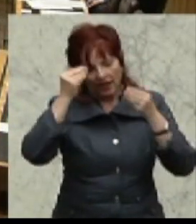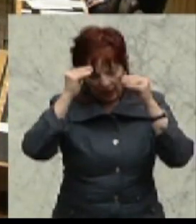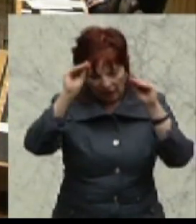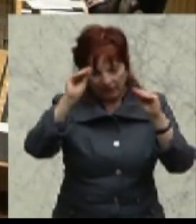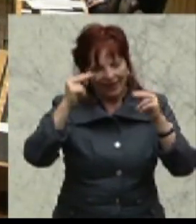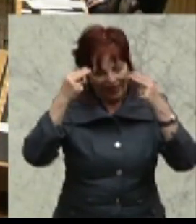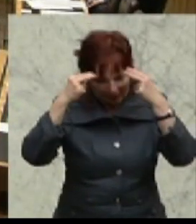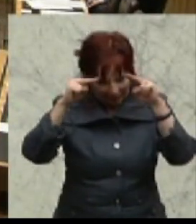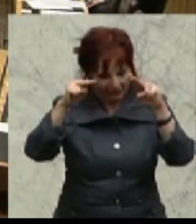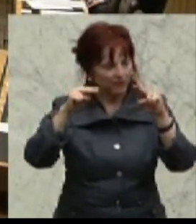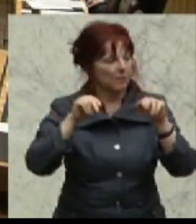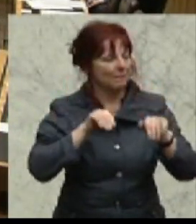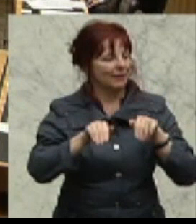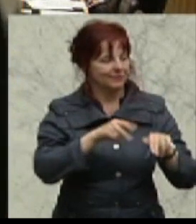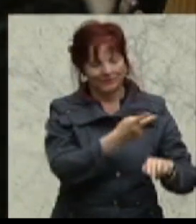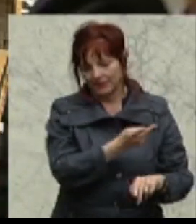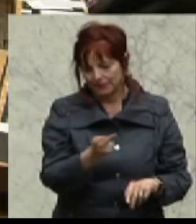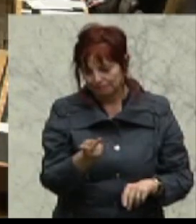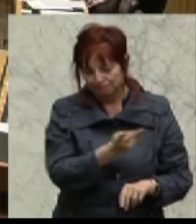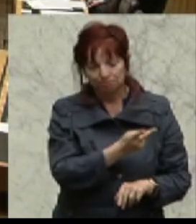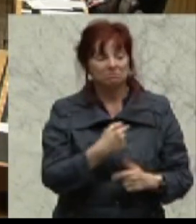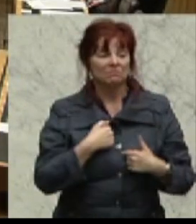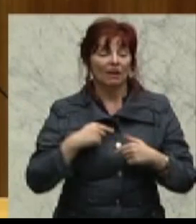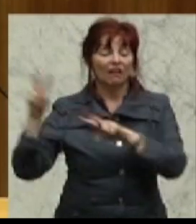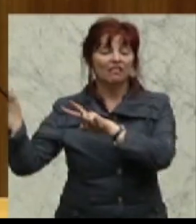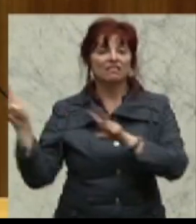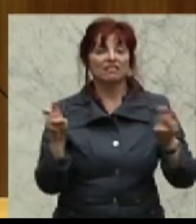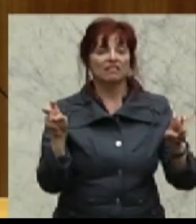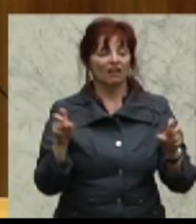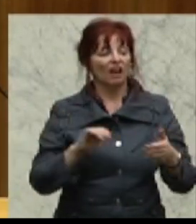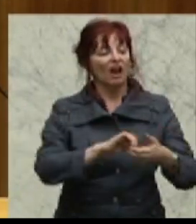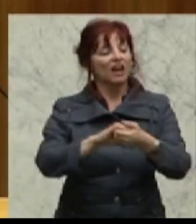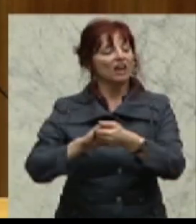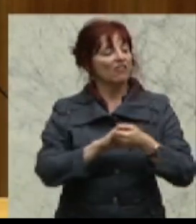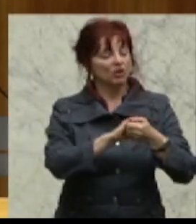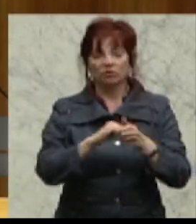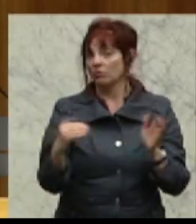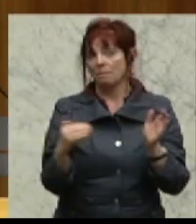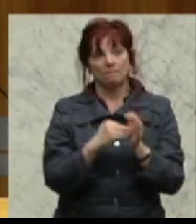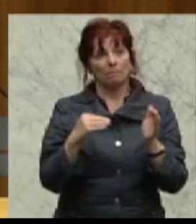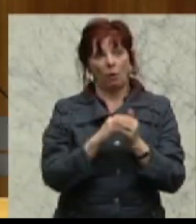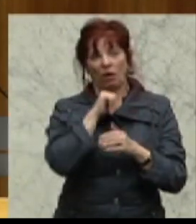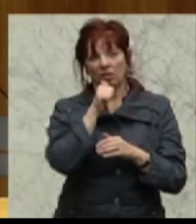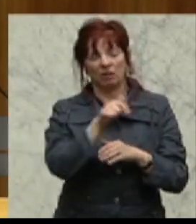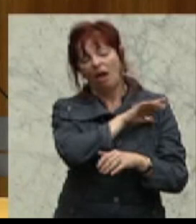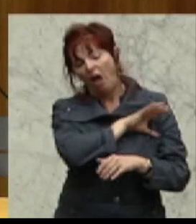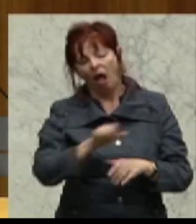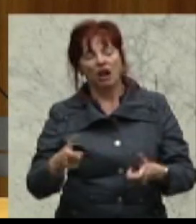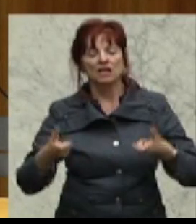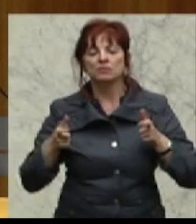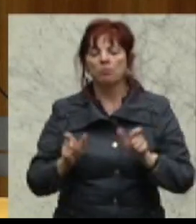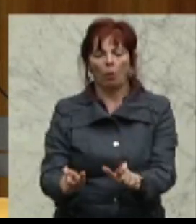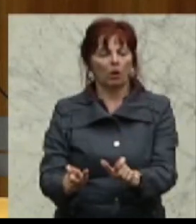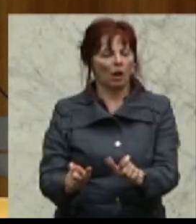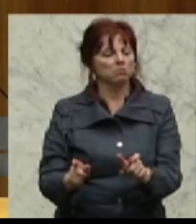ich zitiere, wir brauchen die Gewerkschaften nicht, sie blockieren alles, sind destruktiv und